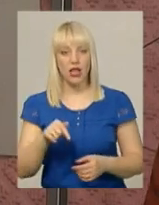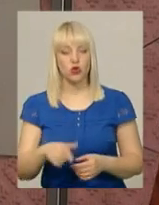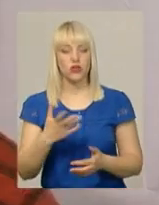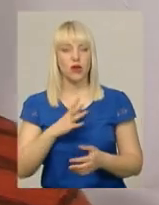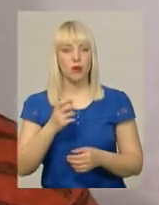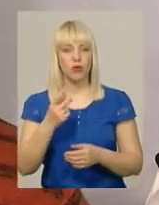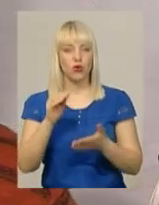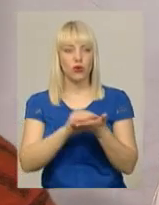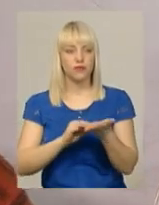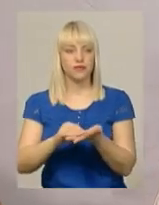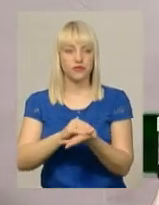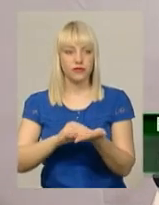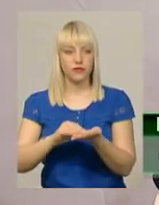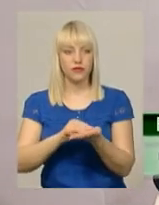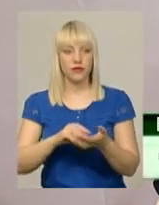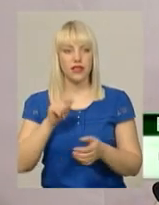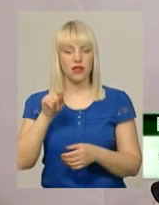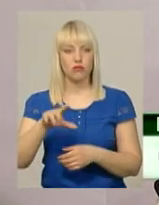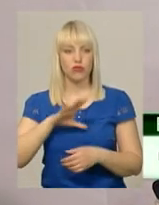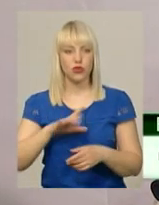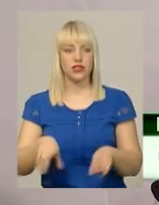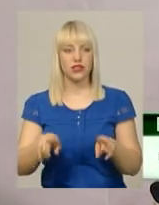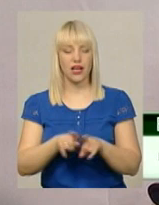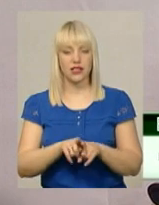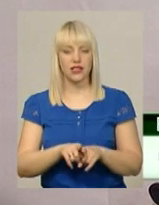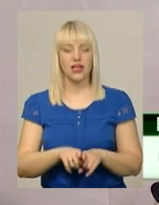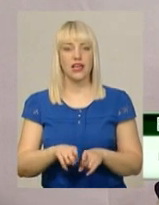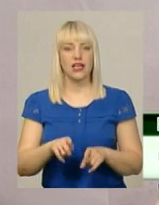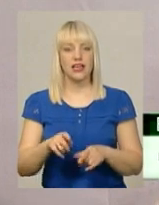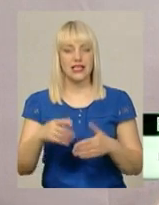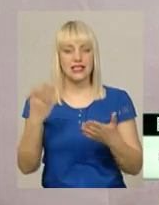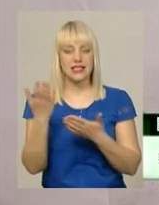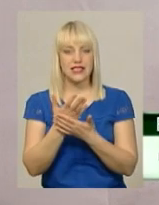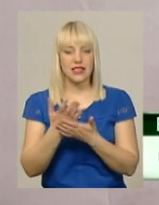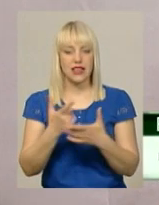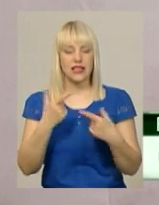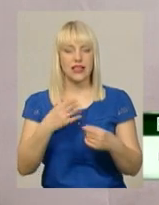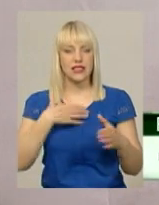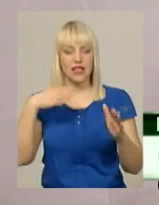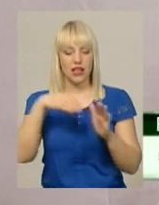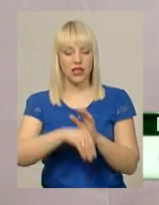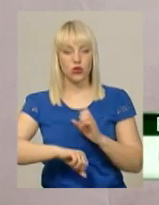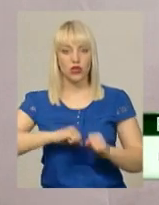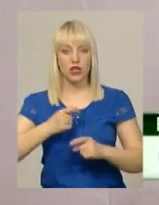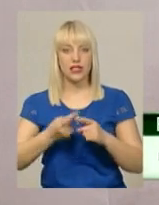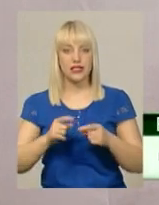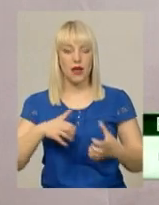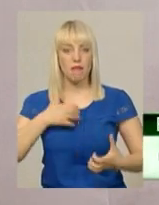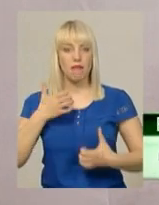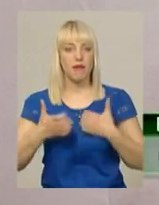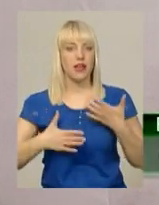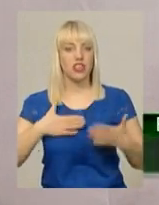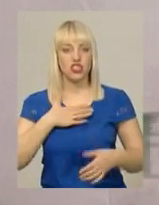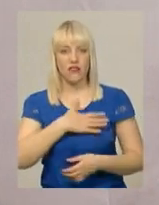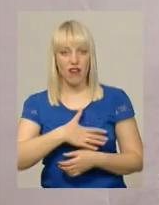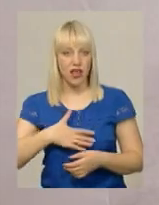переживати. Там були сцени деякі, де загинули його друзі. І от це переживати знову, оскільки він це